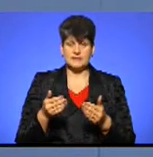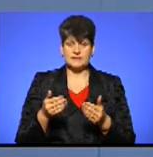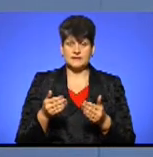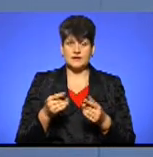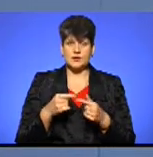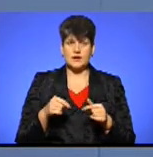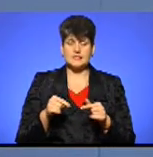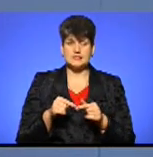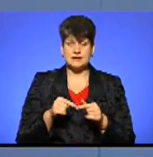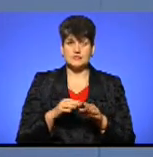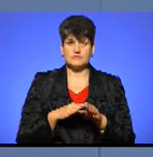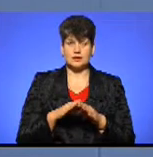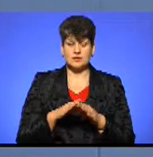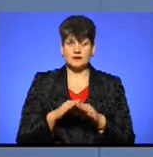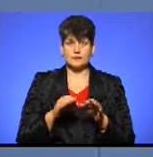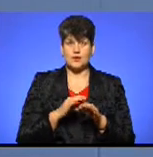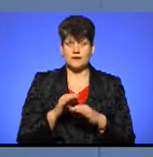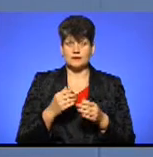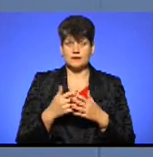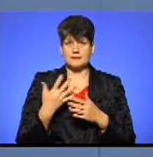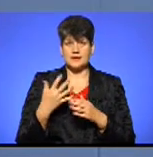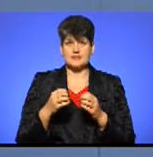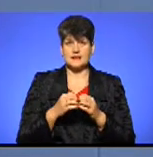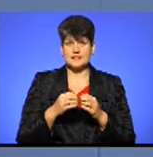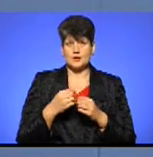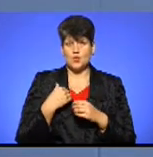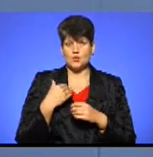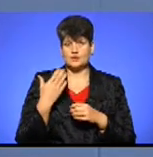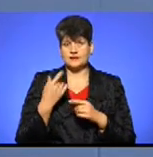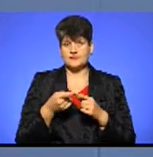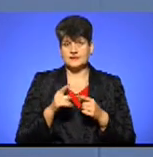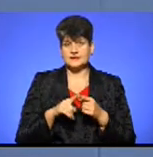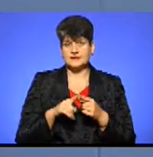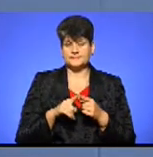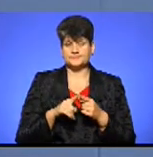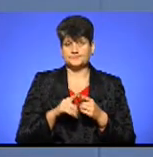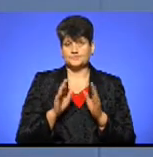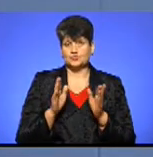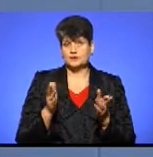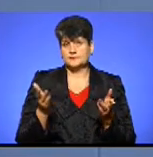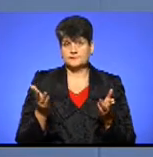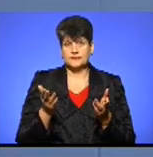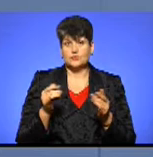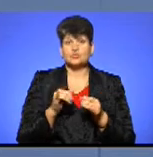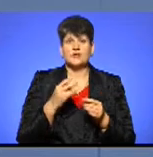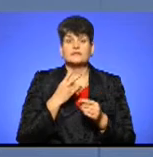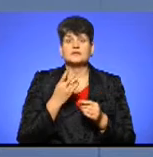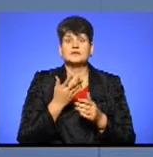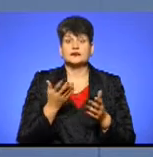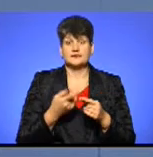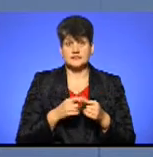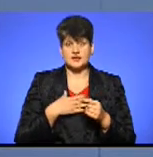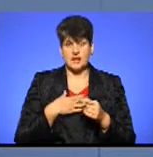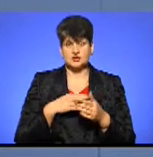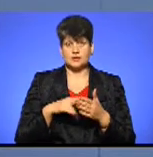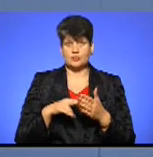організацію, бо на реалізацію ось проєкт, який би набрав там 5 або 10 голосів, ну, це трошки буде, теж тернополяни скажуть, ну, куди ж ви дивитесь, це ж наші